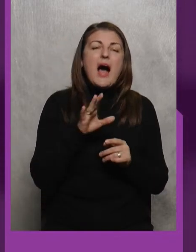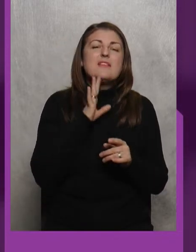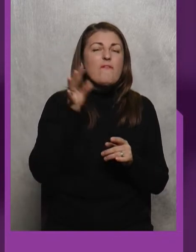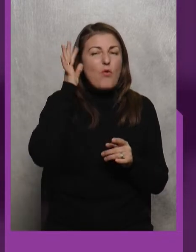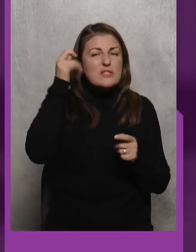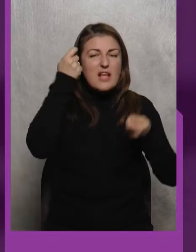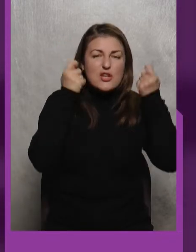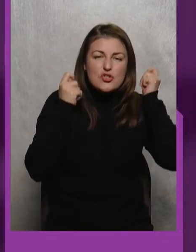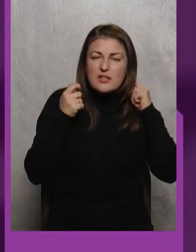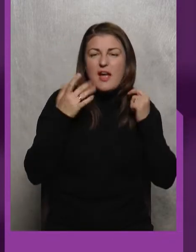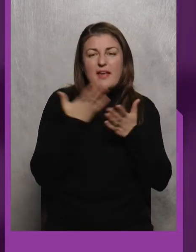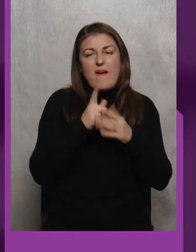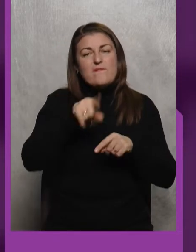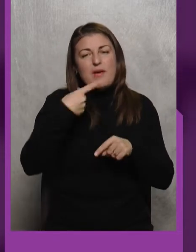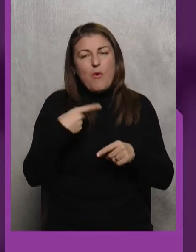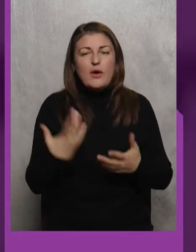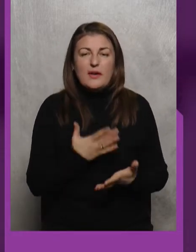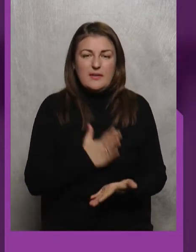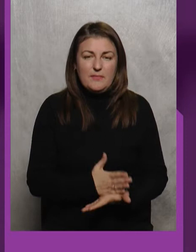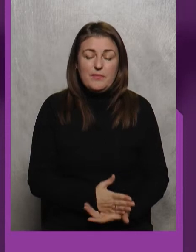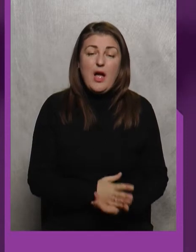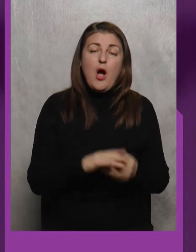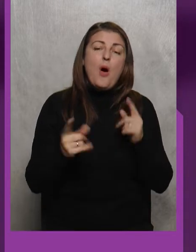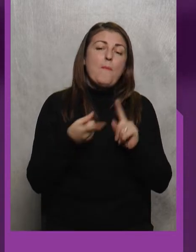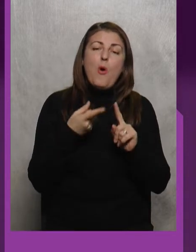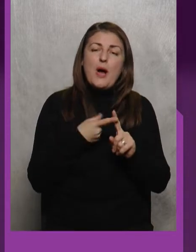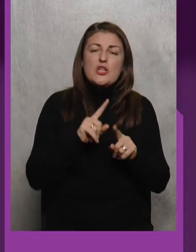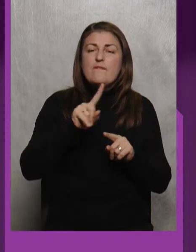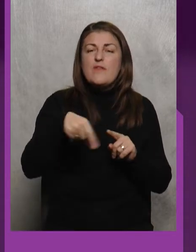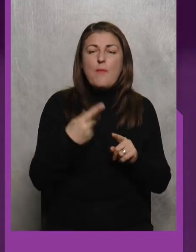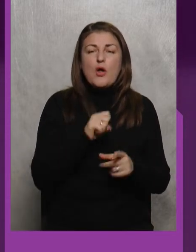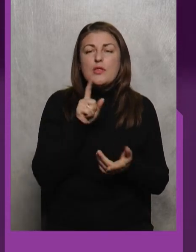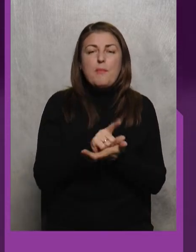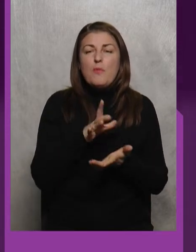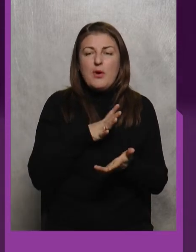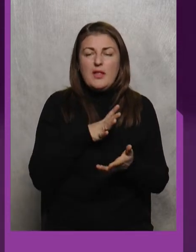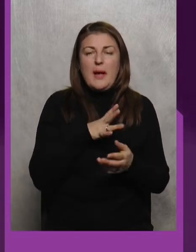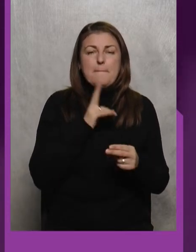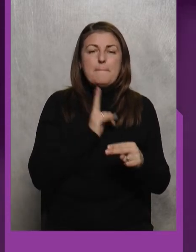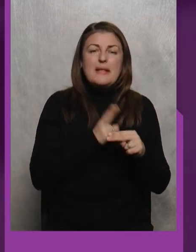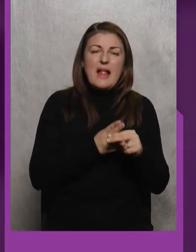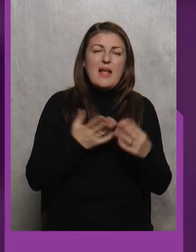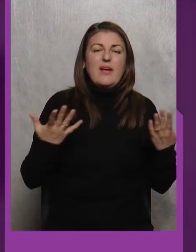дівчат Є якісь вимоги? Ну По-перше Вимоги не повинно бути Металевих